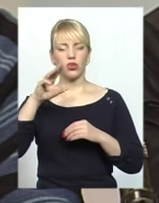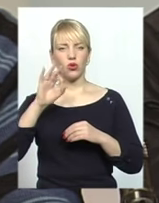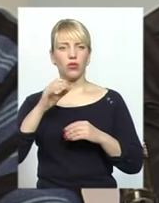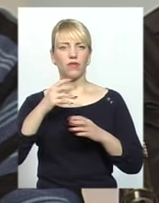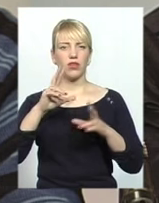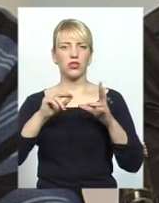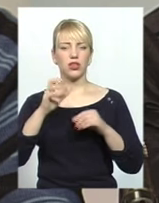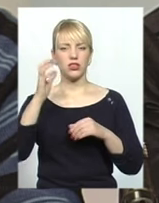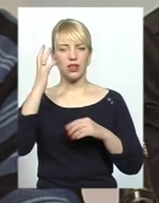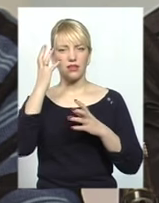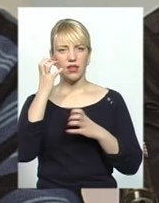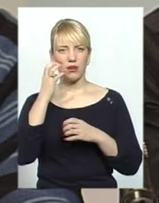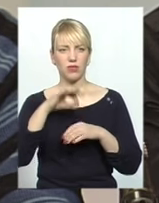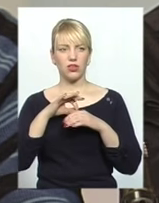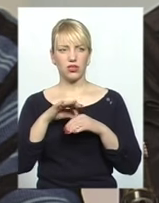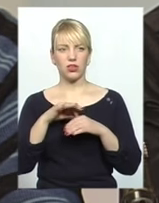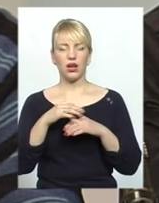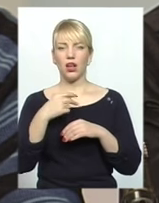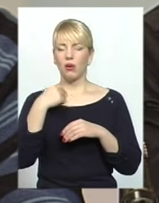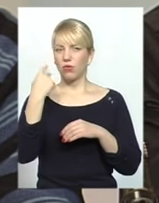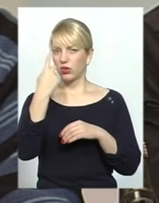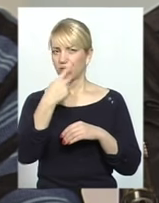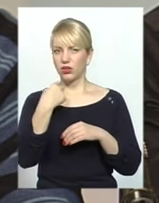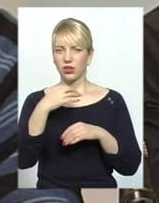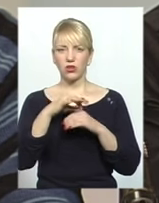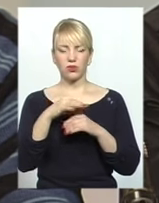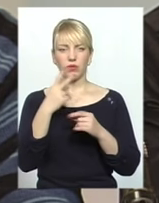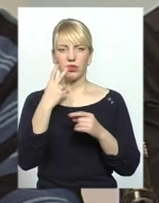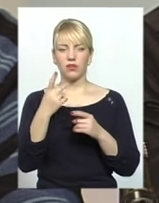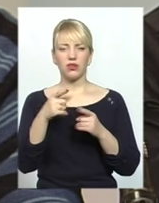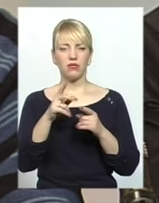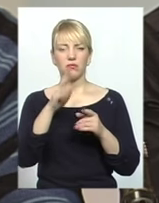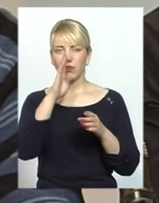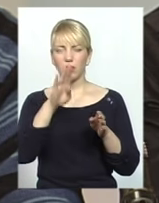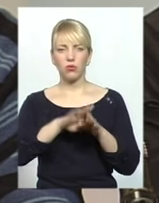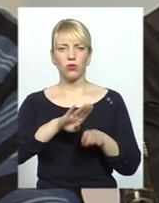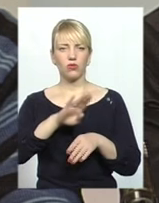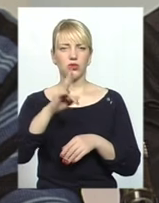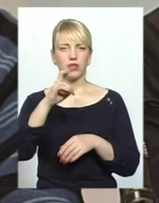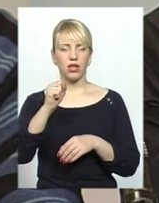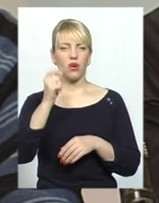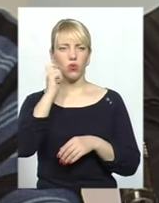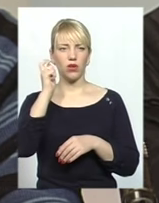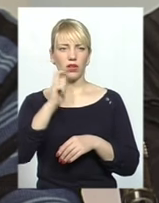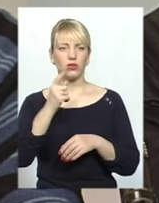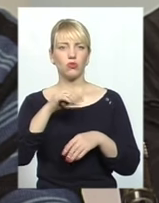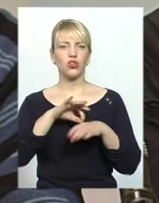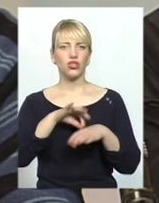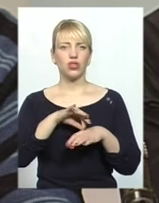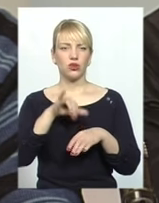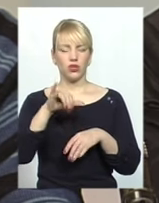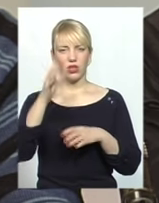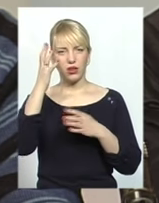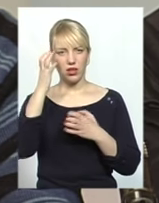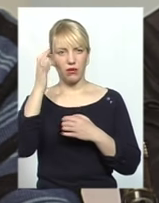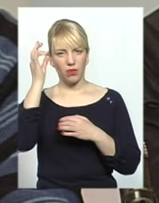можемо не сказати, це українці, тому що в них зовсім інша колі шкіри, і в них зовсім інші колі волосся. І тому ми говоримо, що